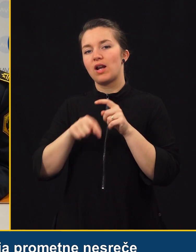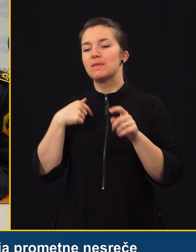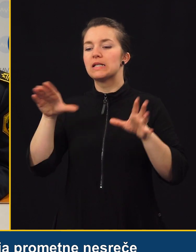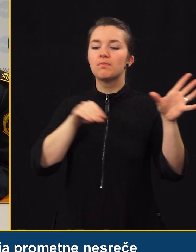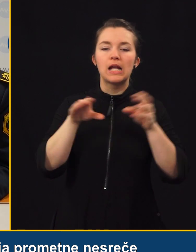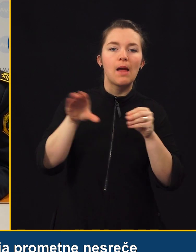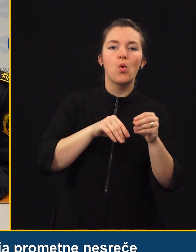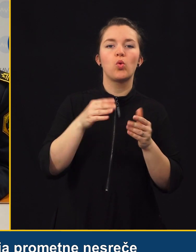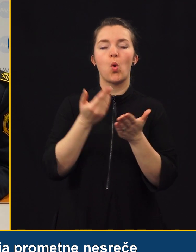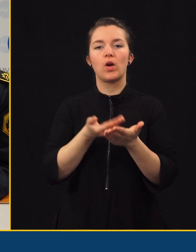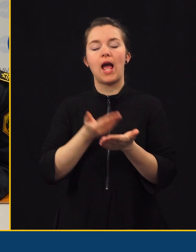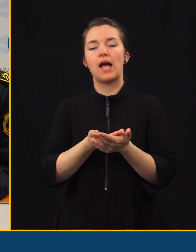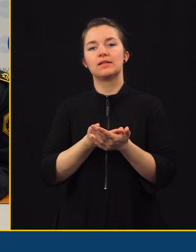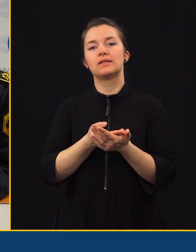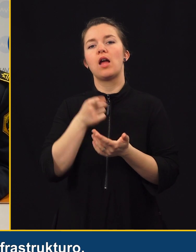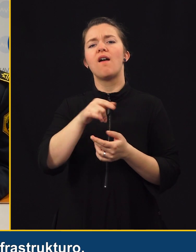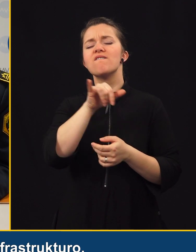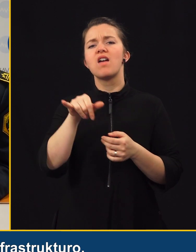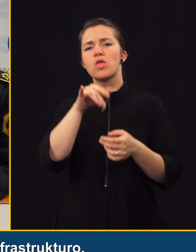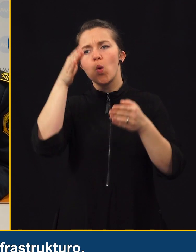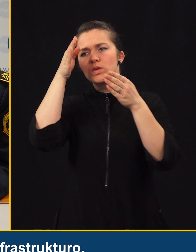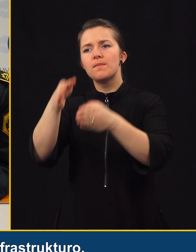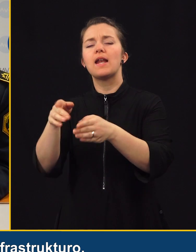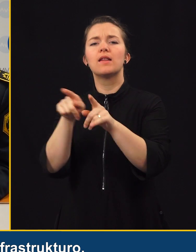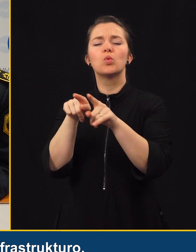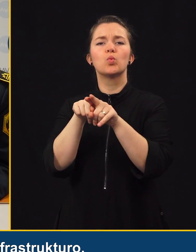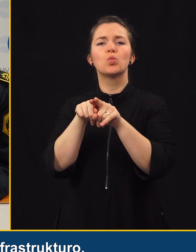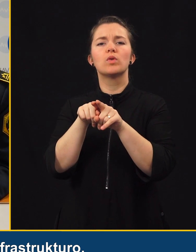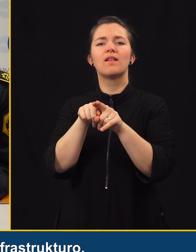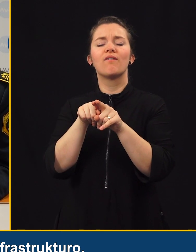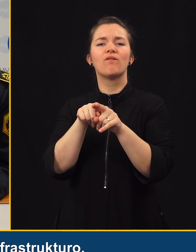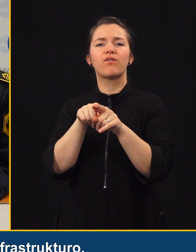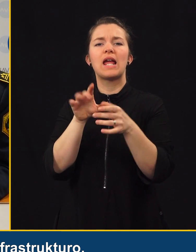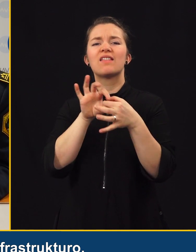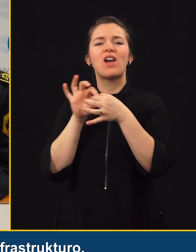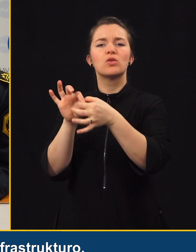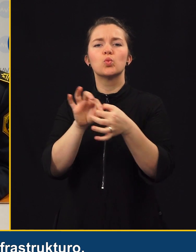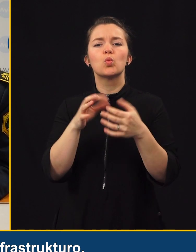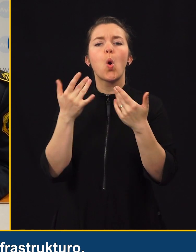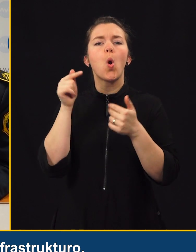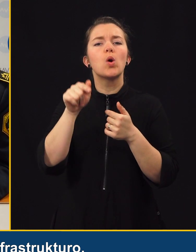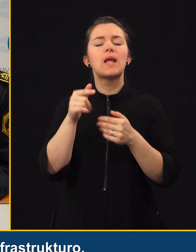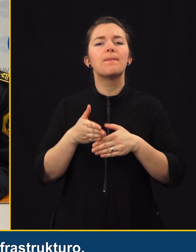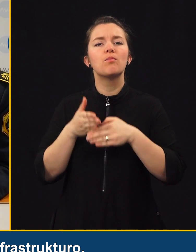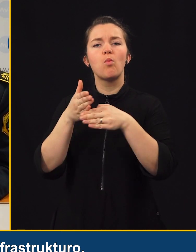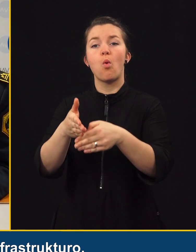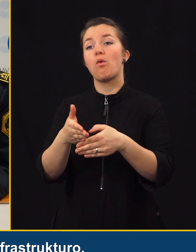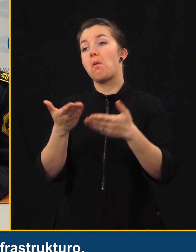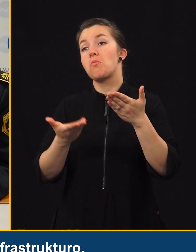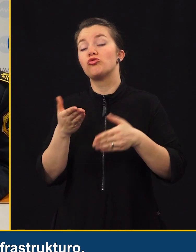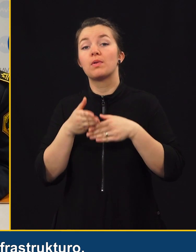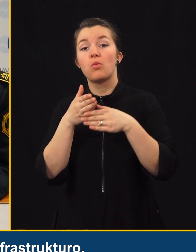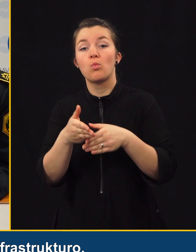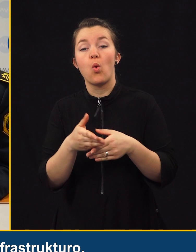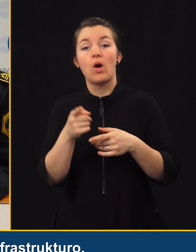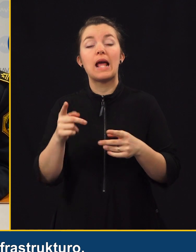zbiramo dokaze, ki so vedno osmerjeni tudi v infrastrukturo, koliko je ta pripomogla, mora